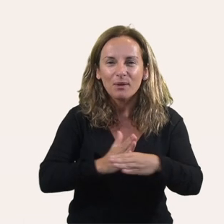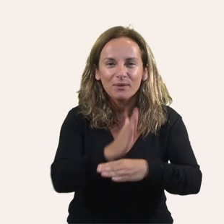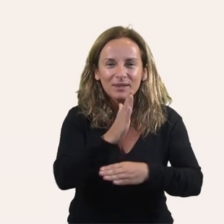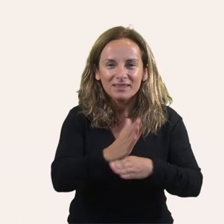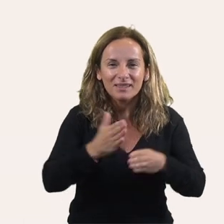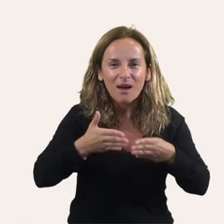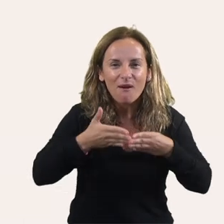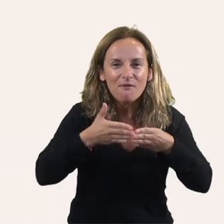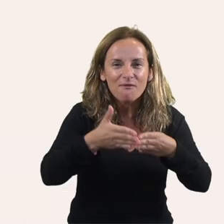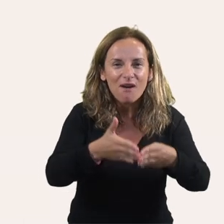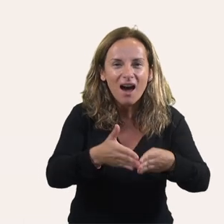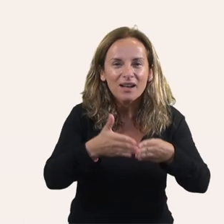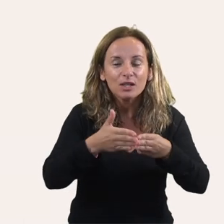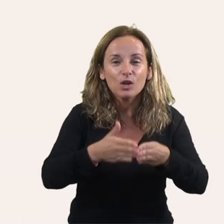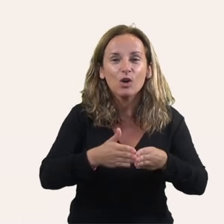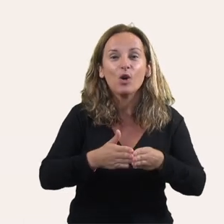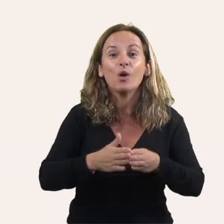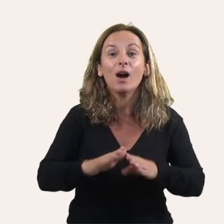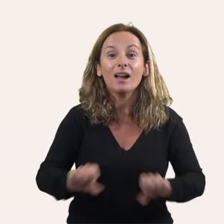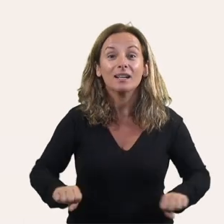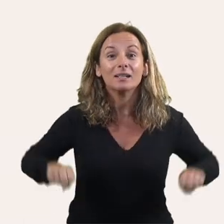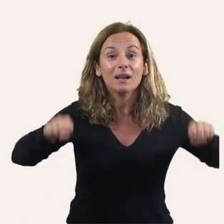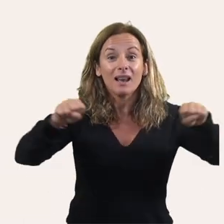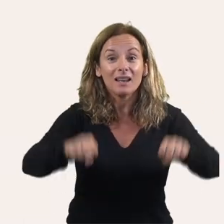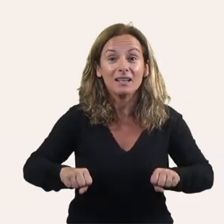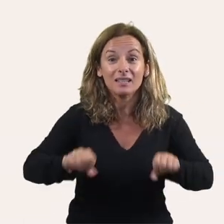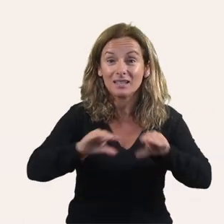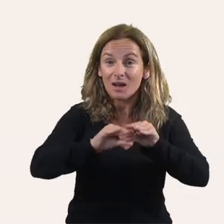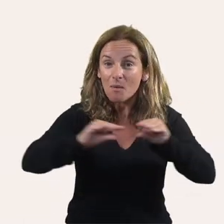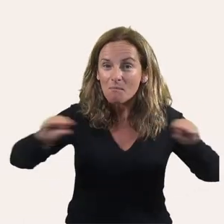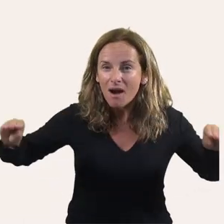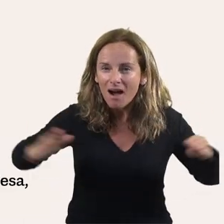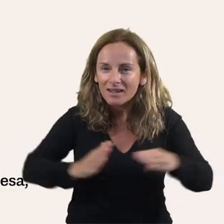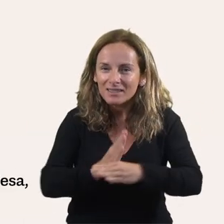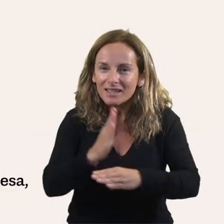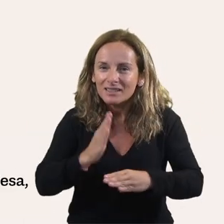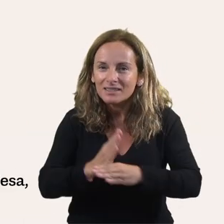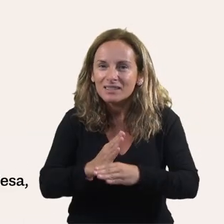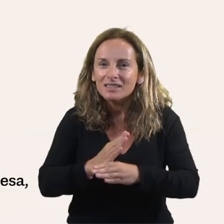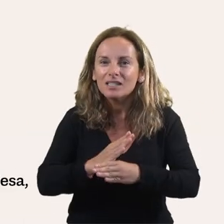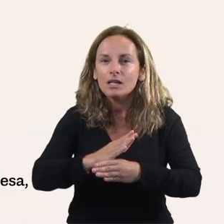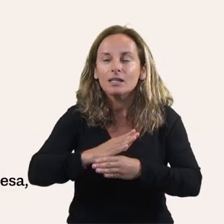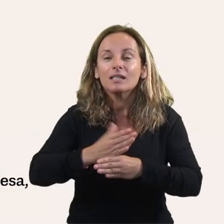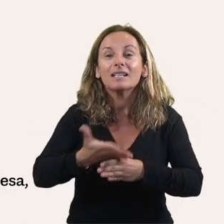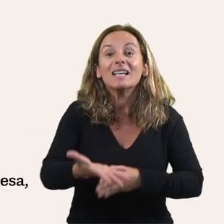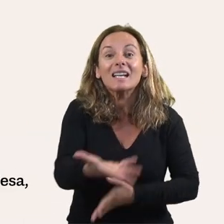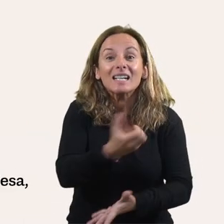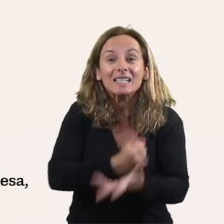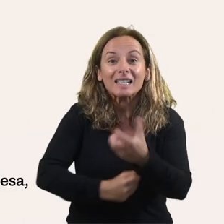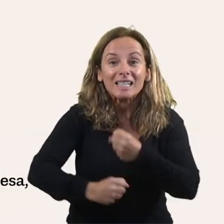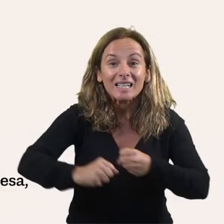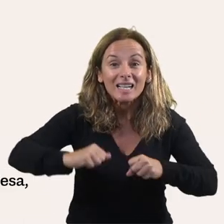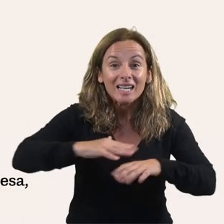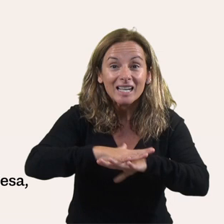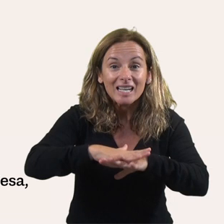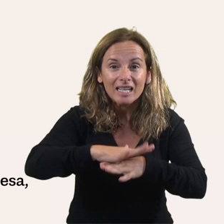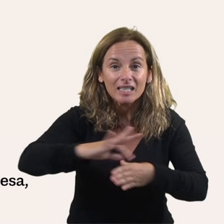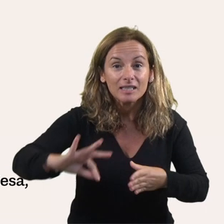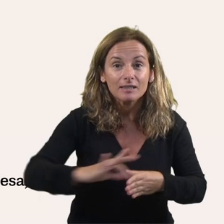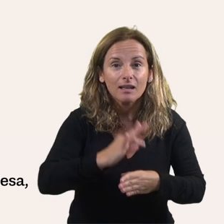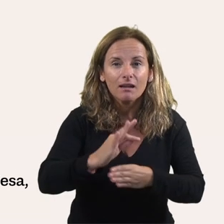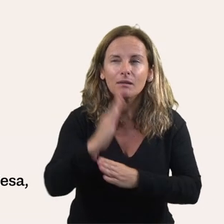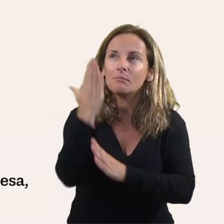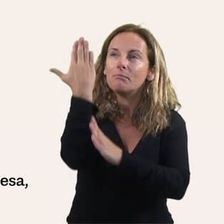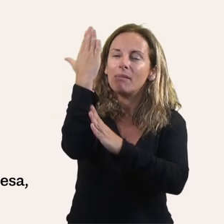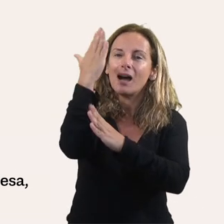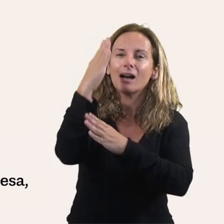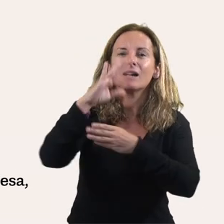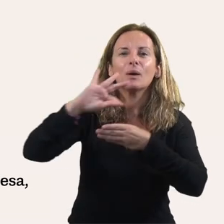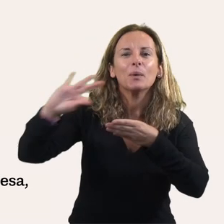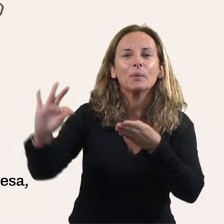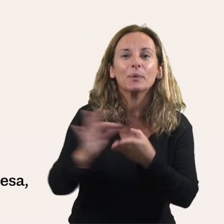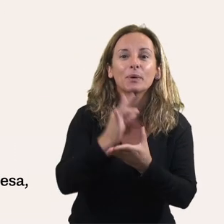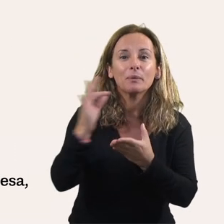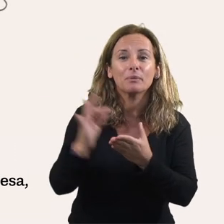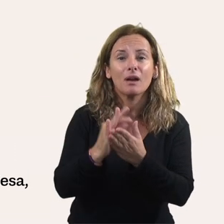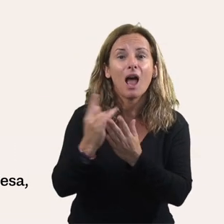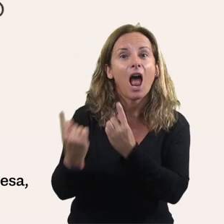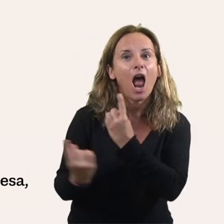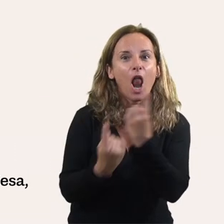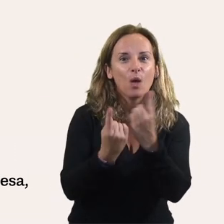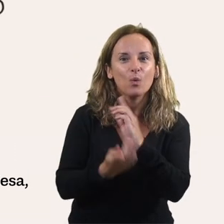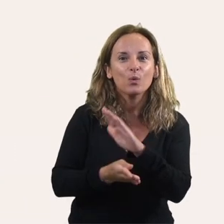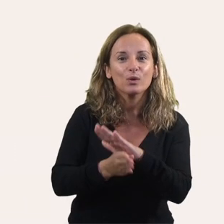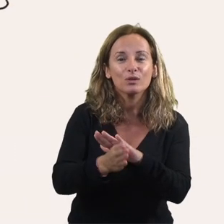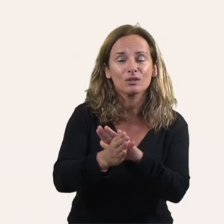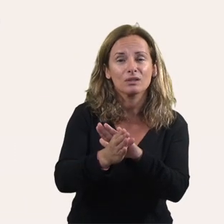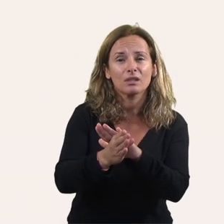d'Aixa, de Remolà, de Valer i de Xerxer. D'alguns encara en conservant part de la saviesa, d'altres s'han perdut.